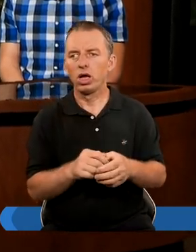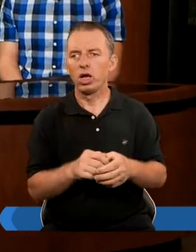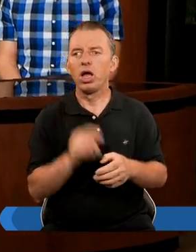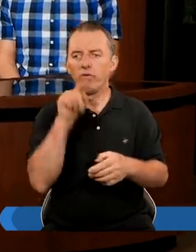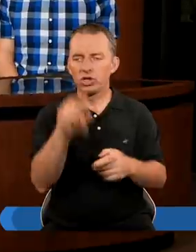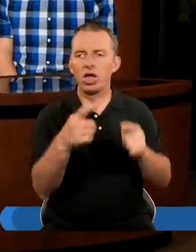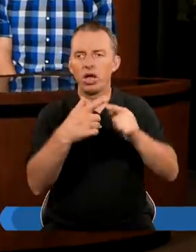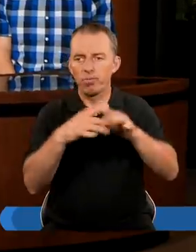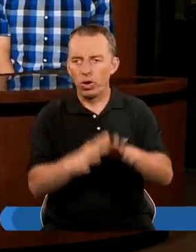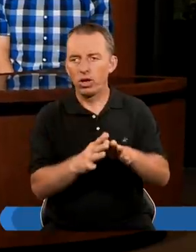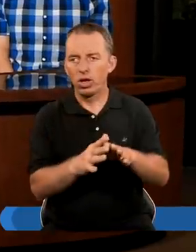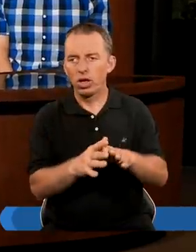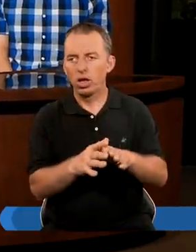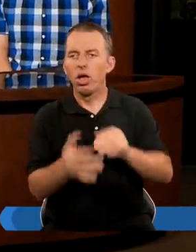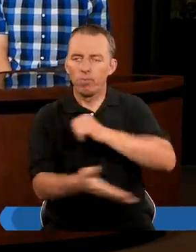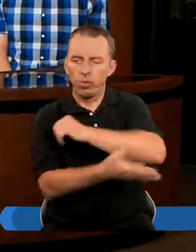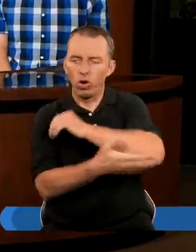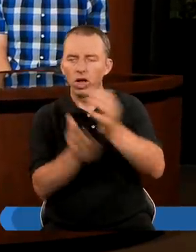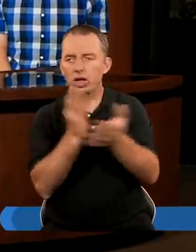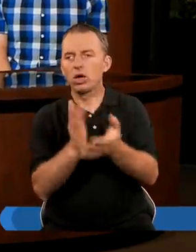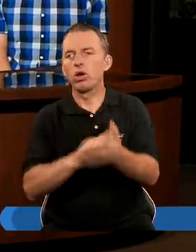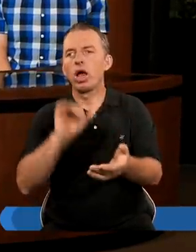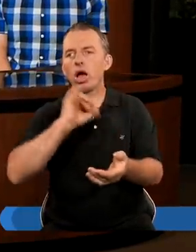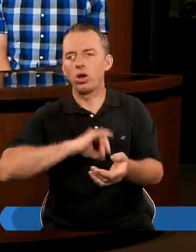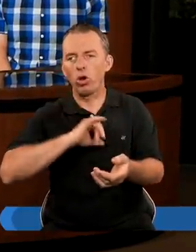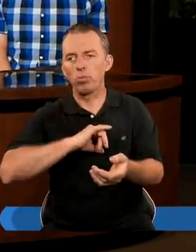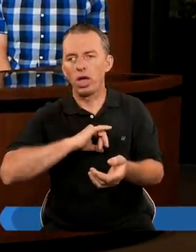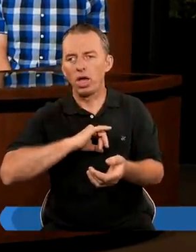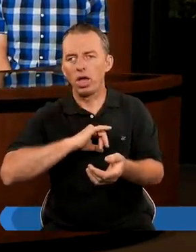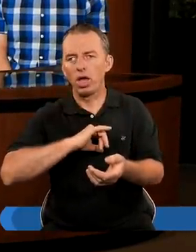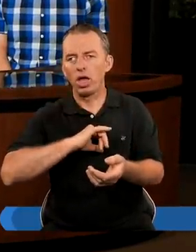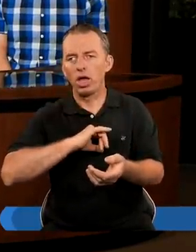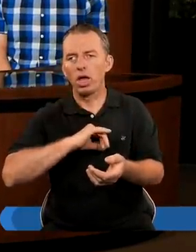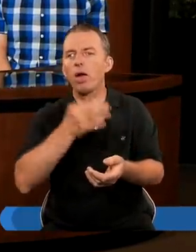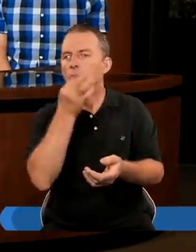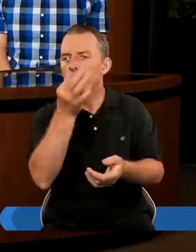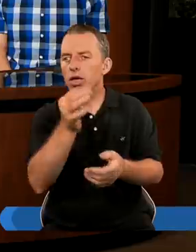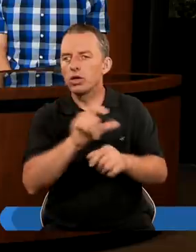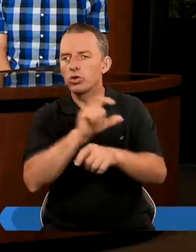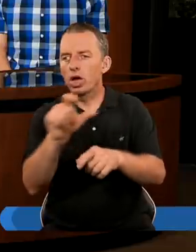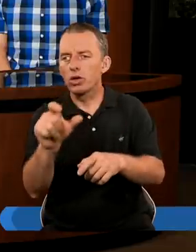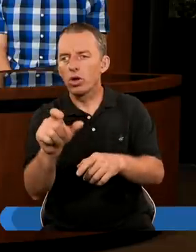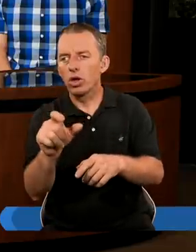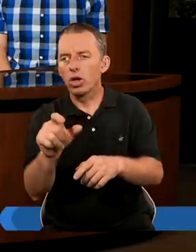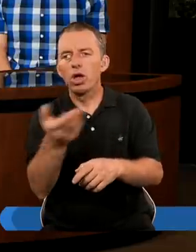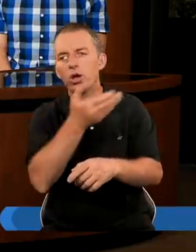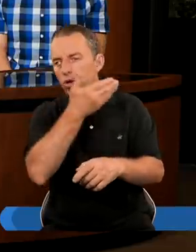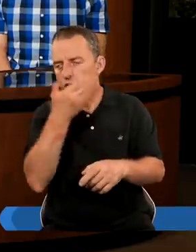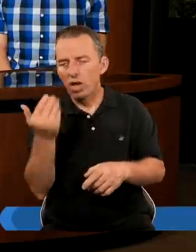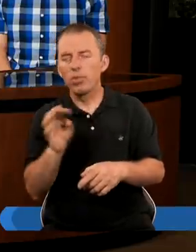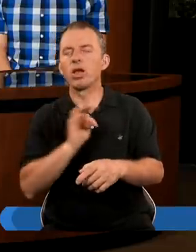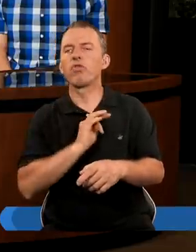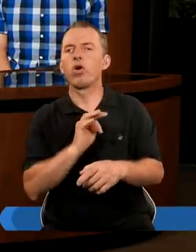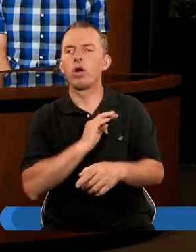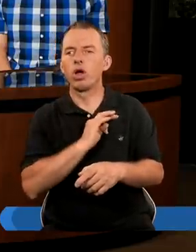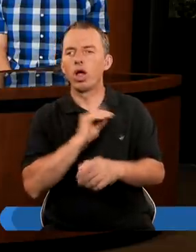w tym momencie Polega tylko na sobie Więc Pod koniec czasu Nie ma